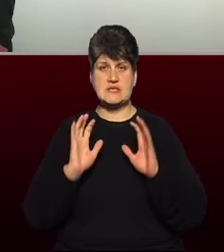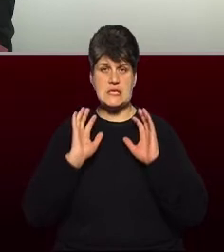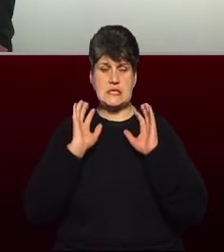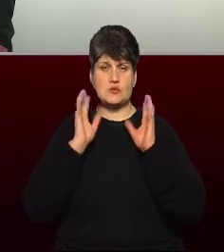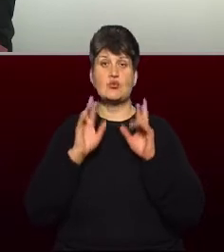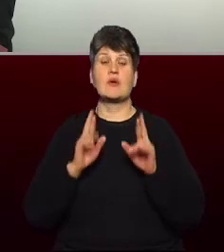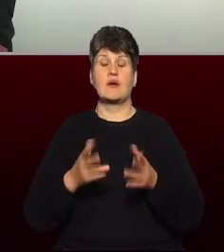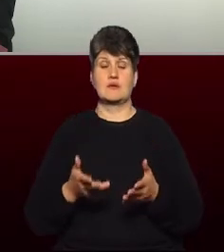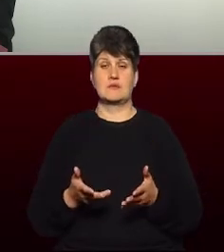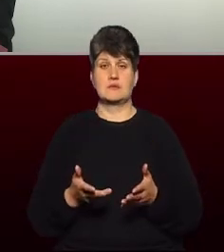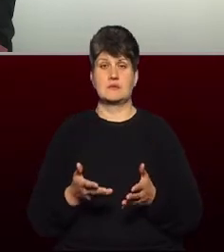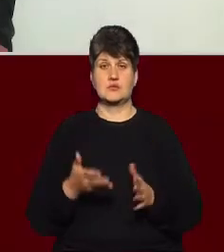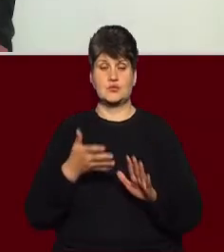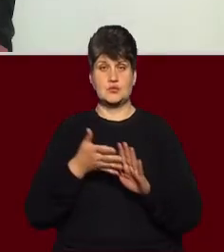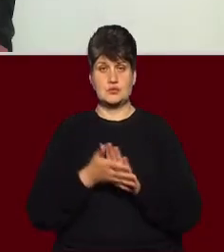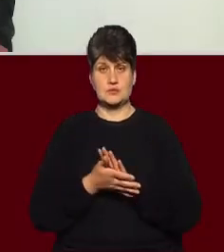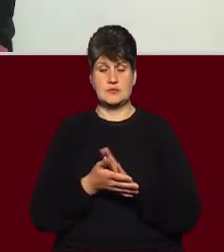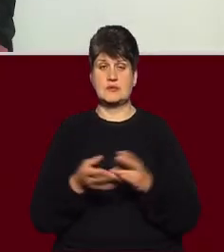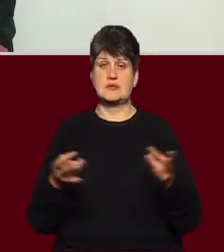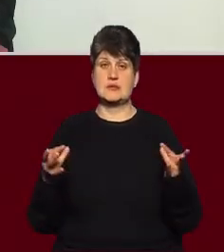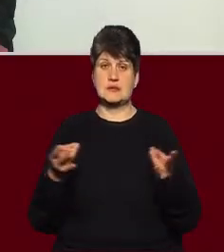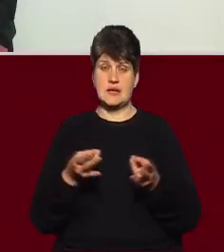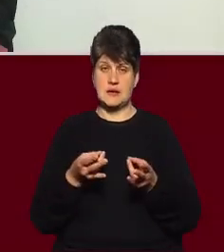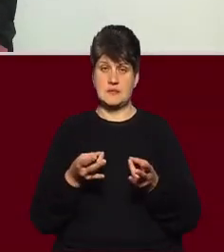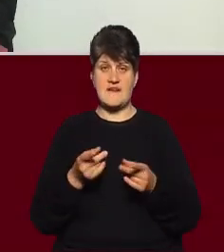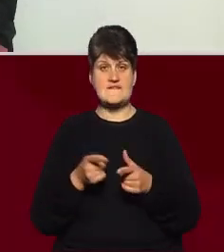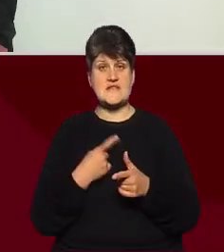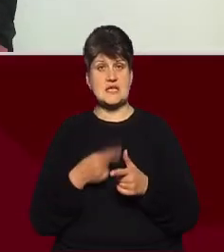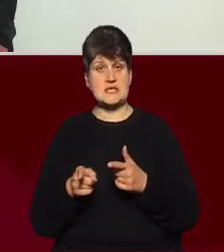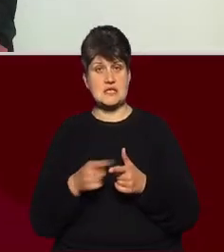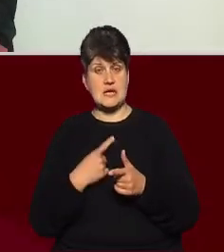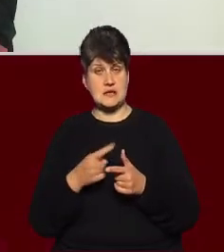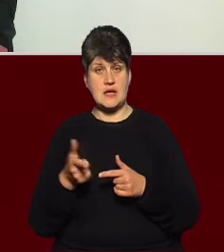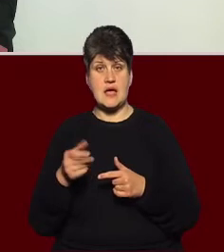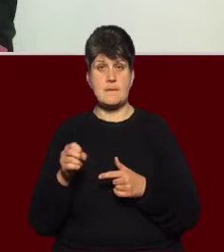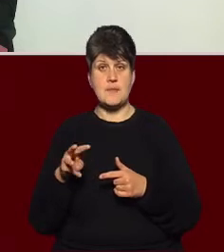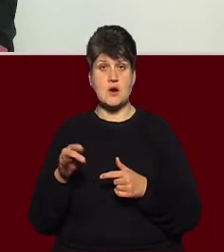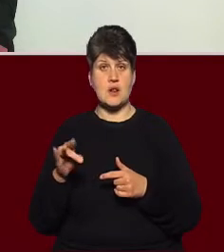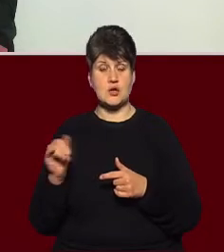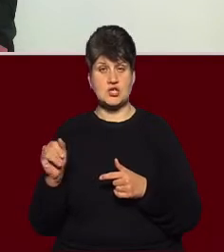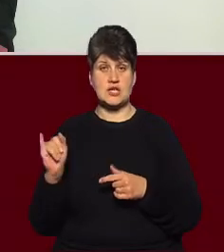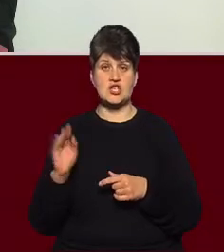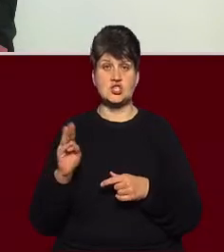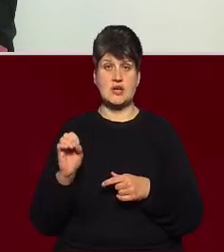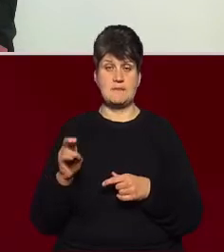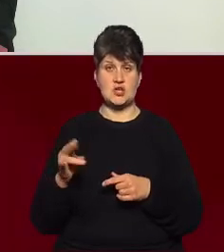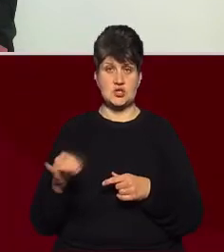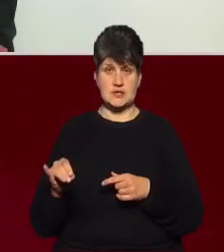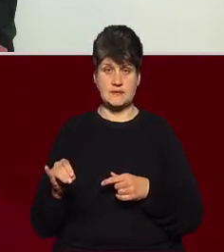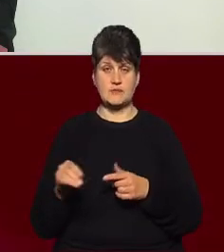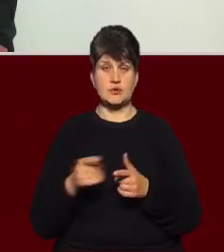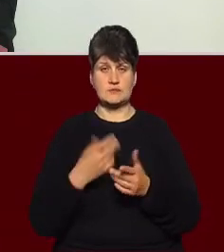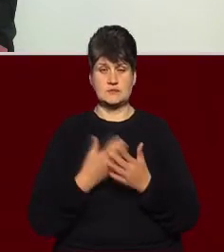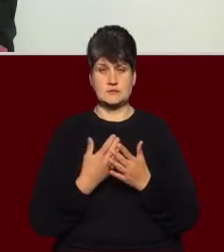Знову ж таки, треба відрізняти геморрагічний інсульт крововилив і ішемічний інсульт, оскільки симптоматика є діаметрально